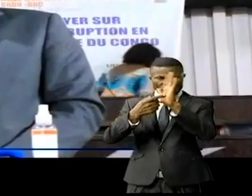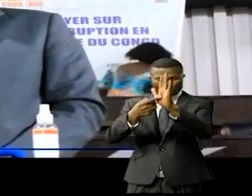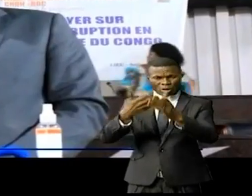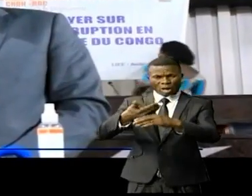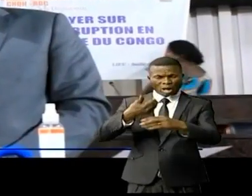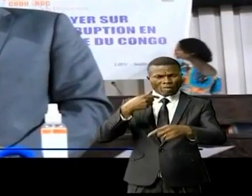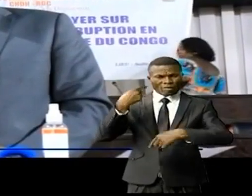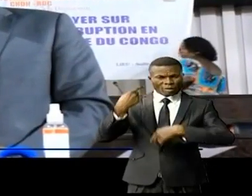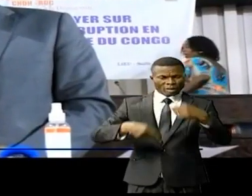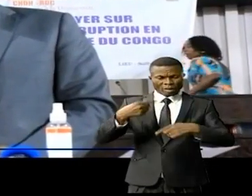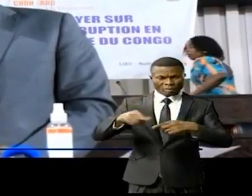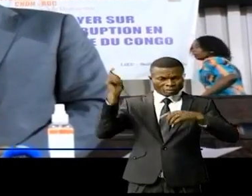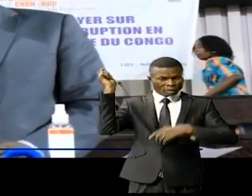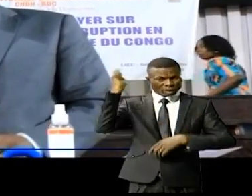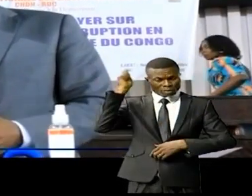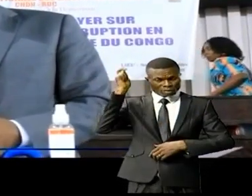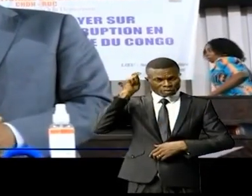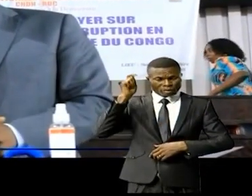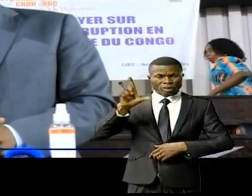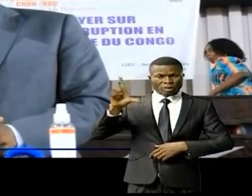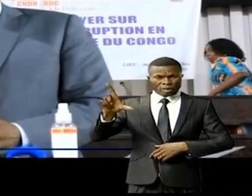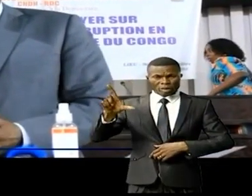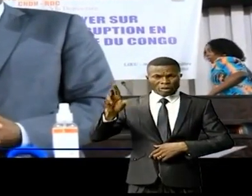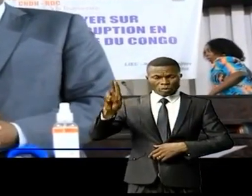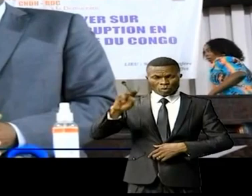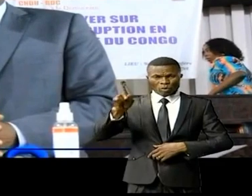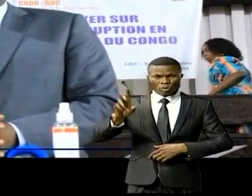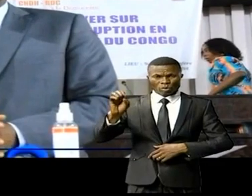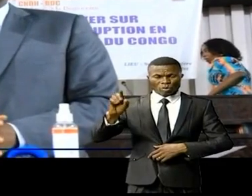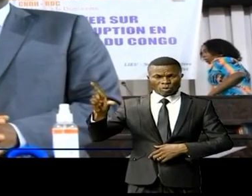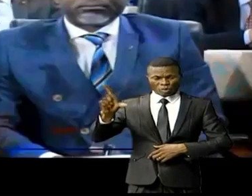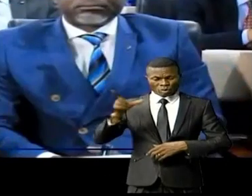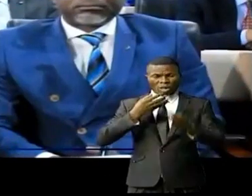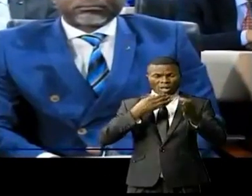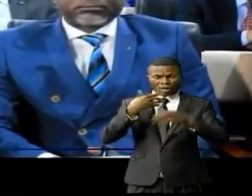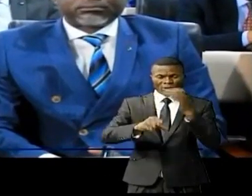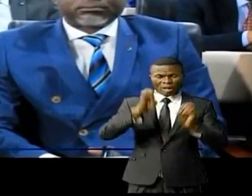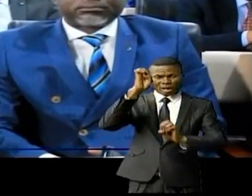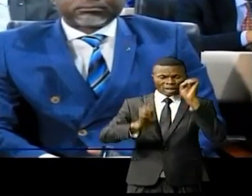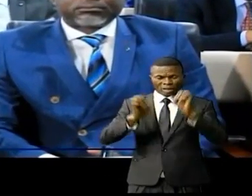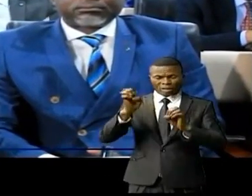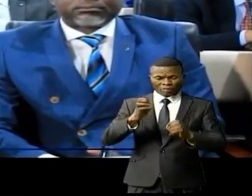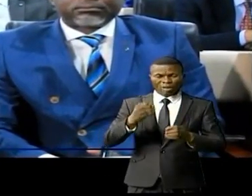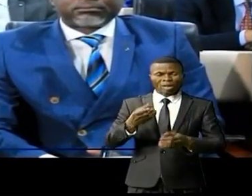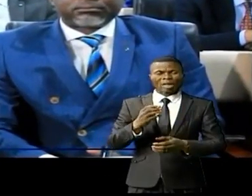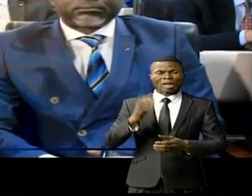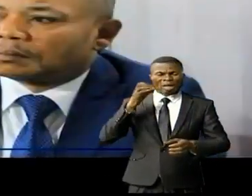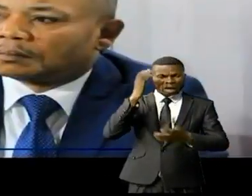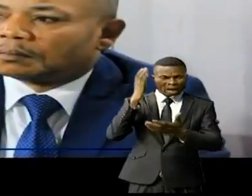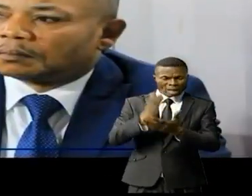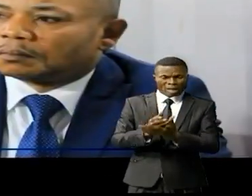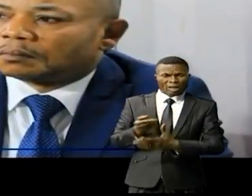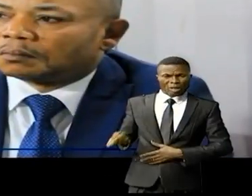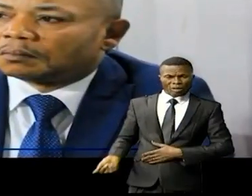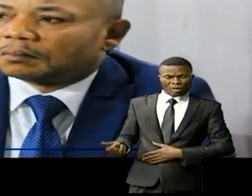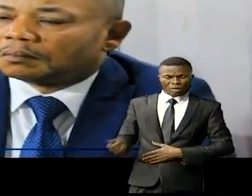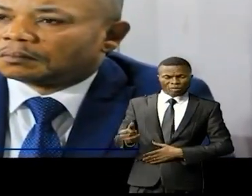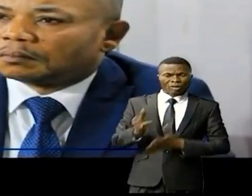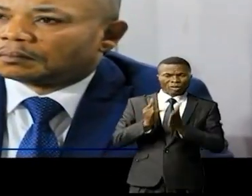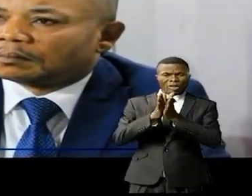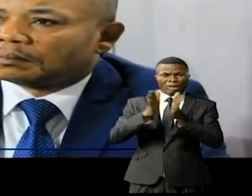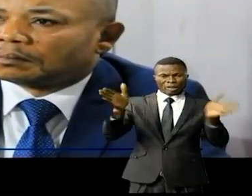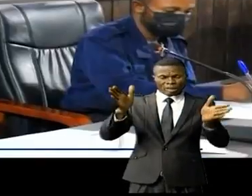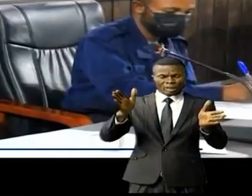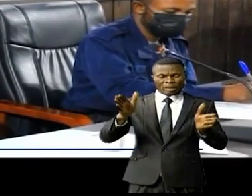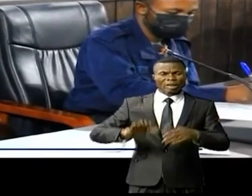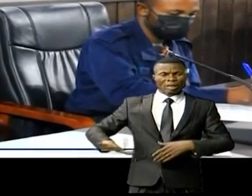Les professeurs Luzolo Bambi-Lessa a évalué la lutte contre la corruption en République démocratique du Congo de façon générale. Selon